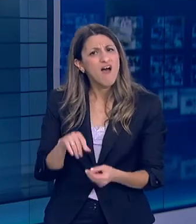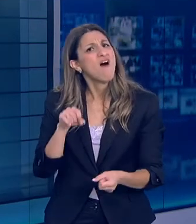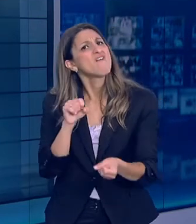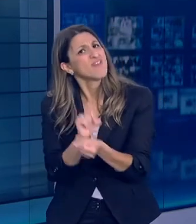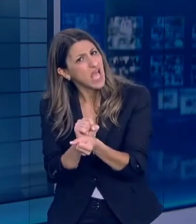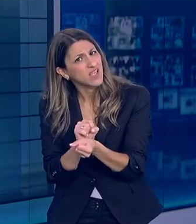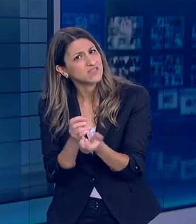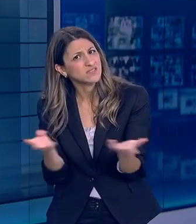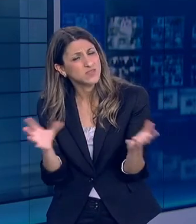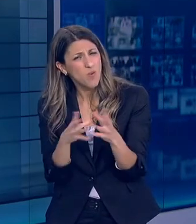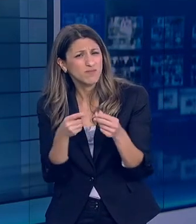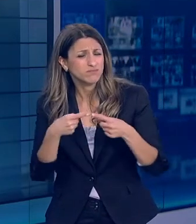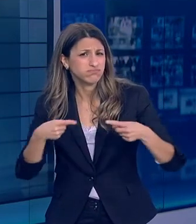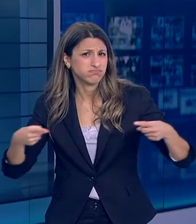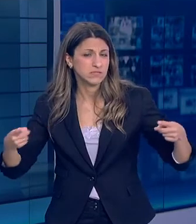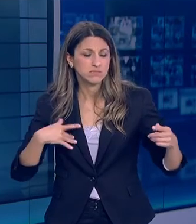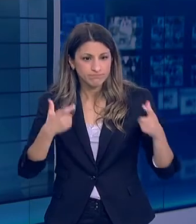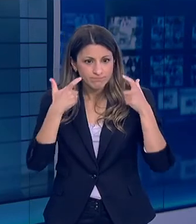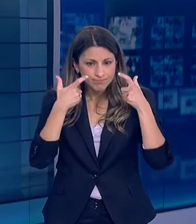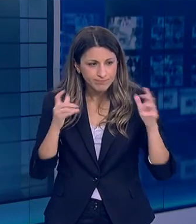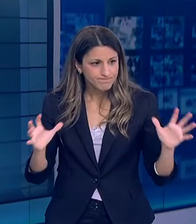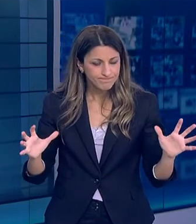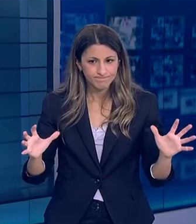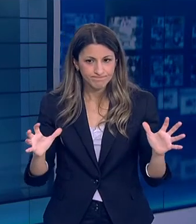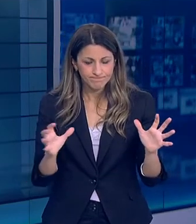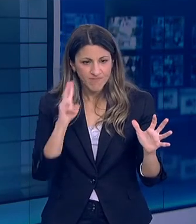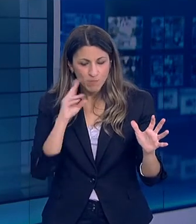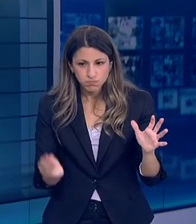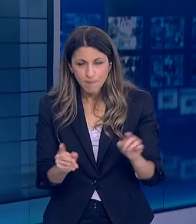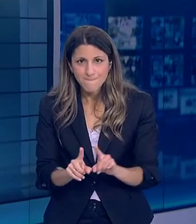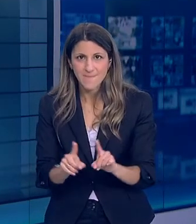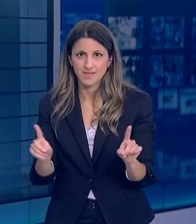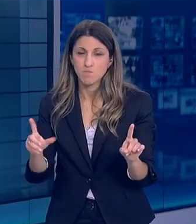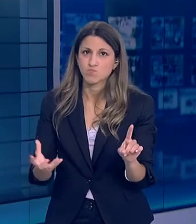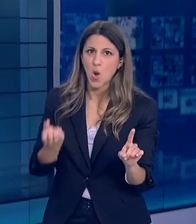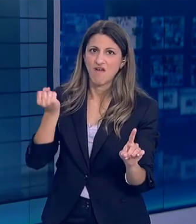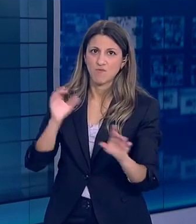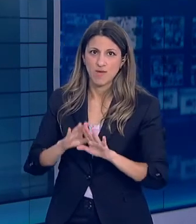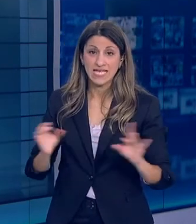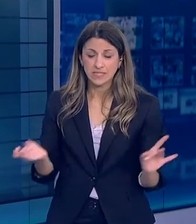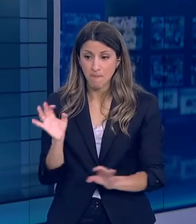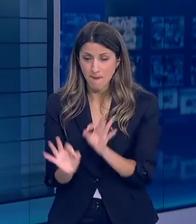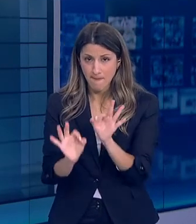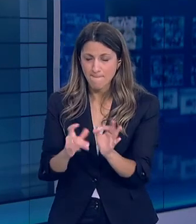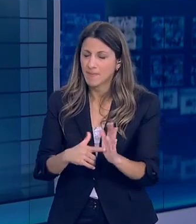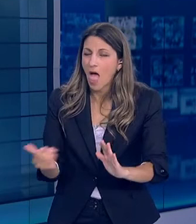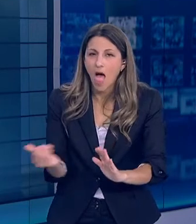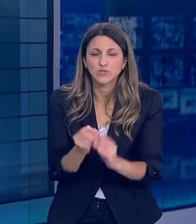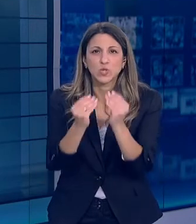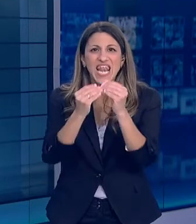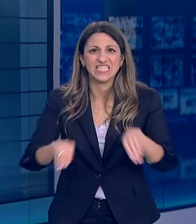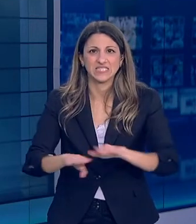έχουν την ιδιαιτερότητά τους Πρέπει να είμαστε σε επαγρύπνηση να παρακολουθούμε τυχόν επιδημίες Σε αυτά τα μέρη και βέβαια και στην κοινωνία μετά